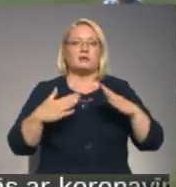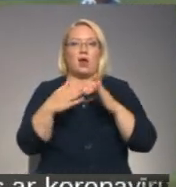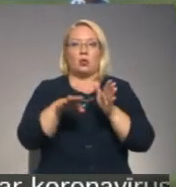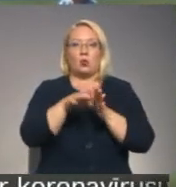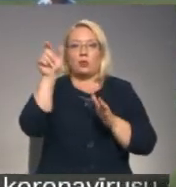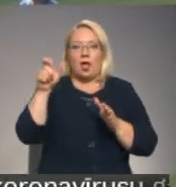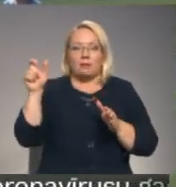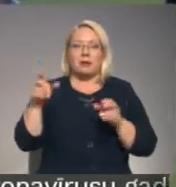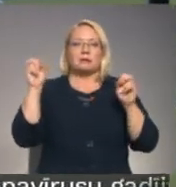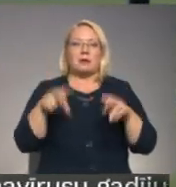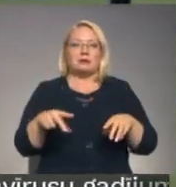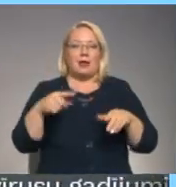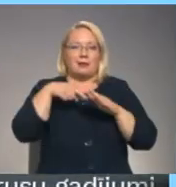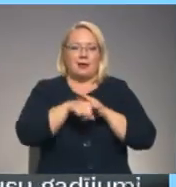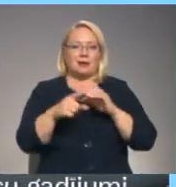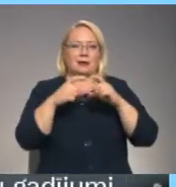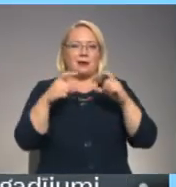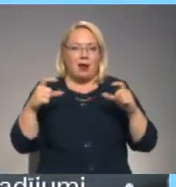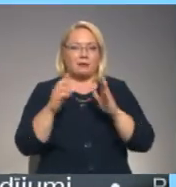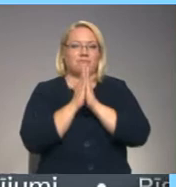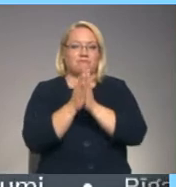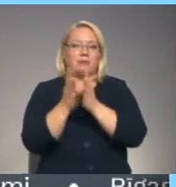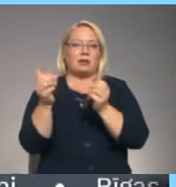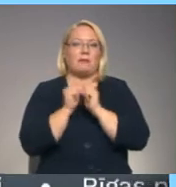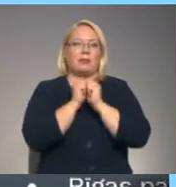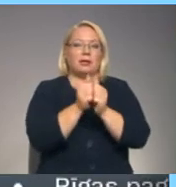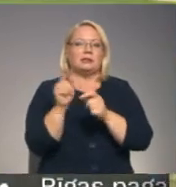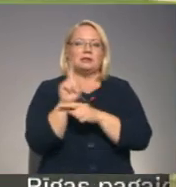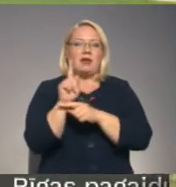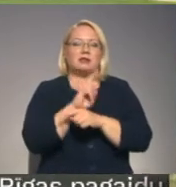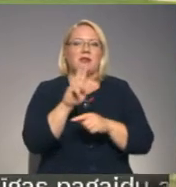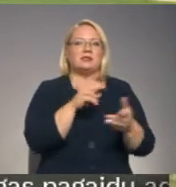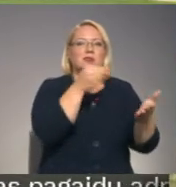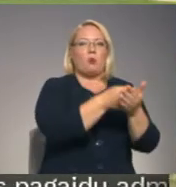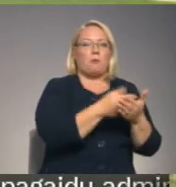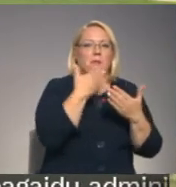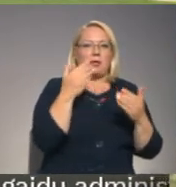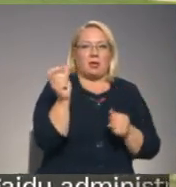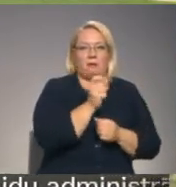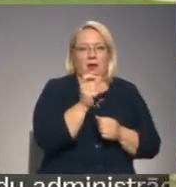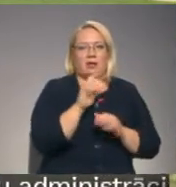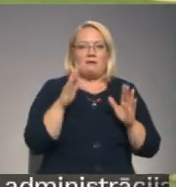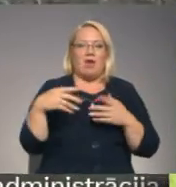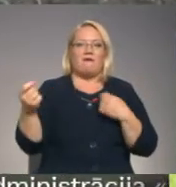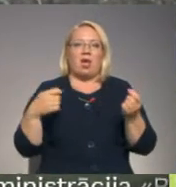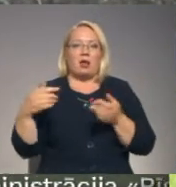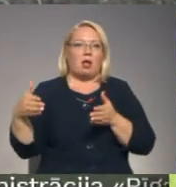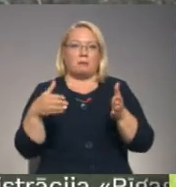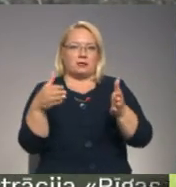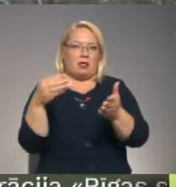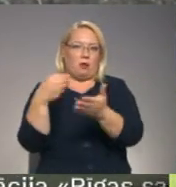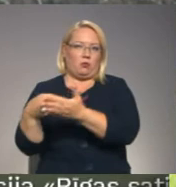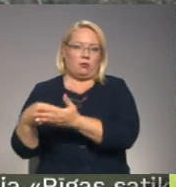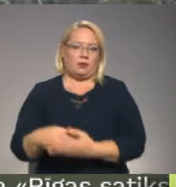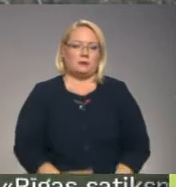kartēm aicināti līdzi ņemt arī sveces, nevis iegādāties tās pēdējā brīdī aglonā vai veikalos pa ceļam. Ausmas